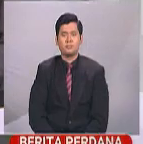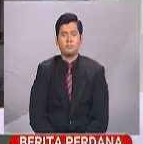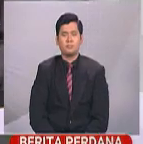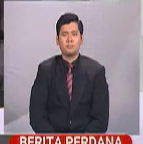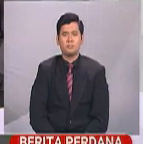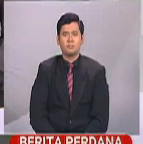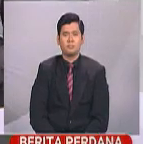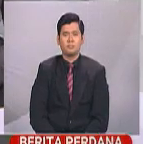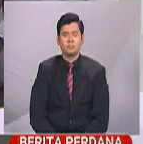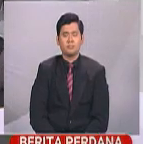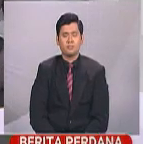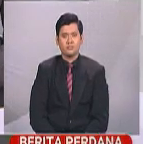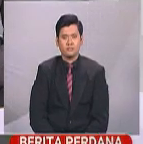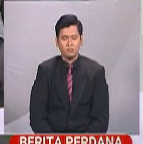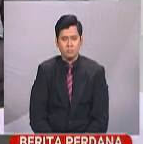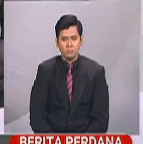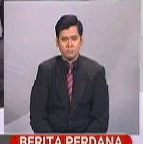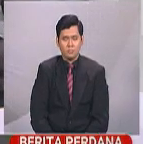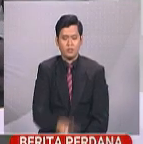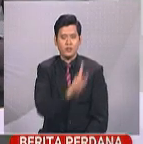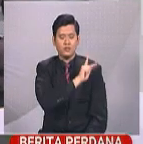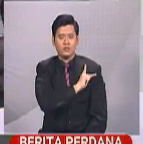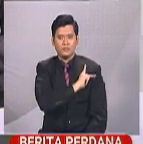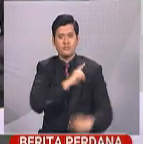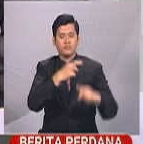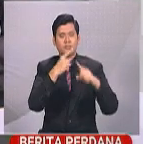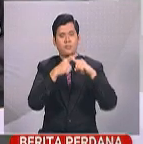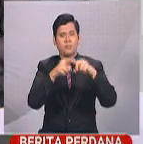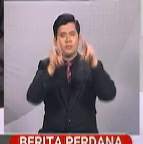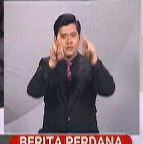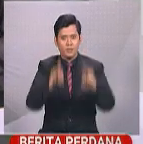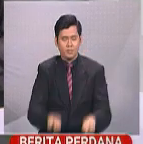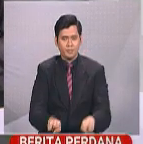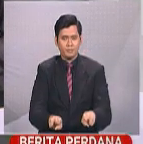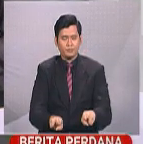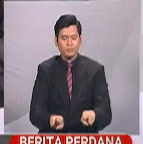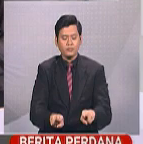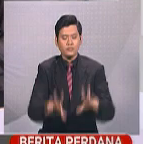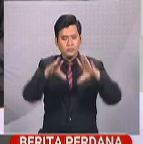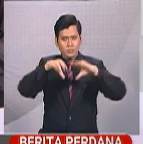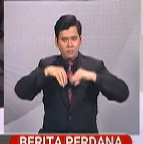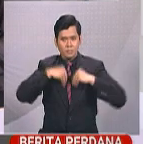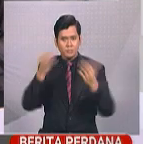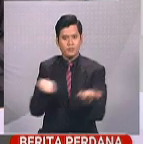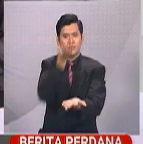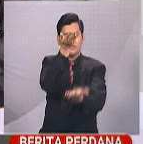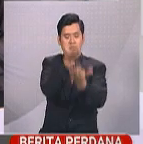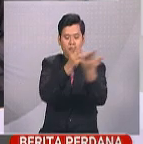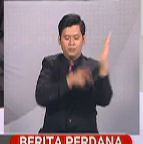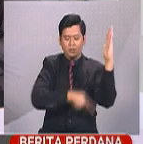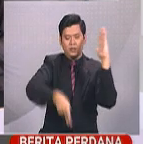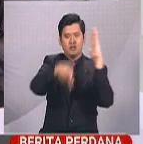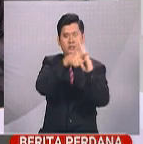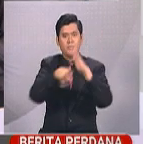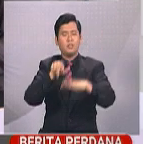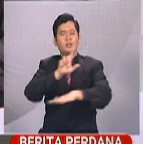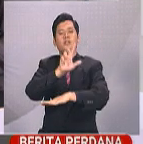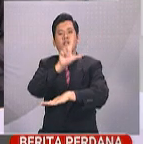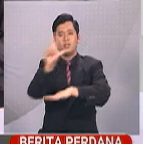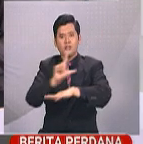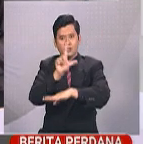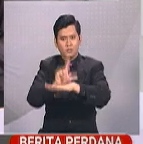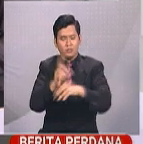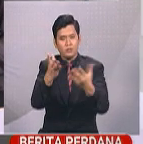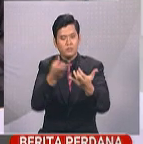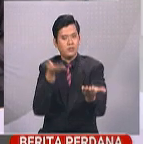Yang dipertua Dewan Rakyat Tan Sri Muhammad Arif Muhammad Yusof menerima usul anggota Parlimen Langkawi Tun Dr. Mahathir Muhammad untuk